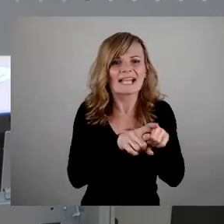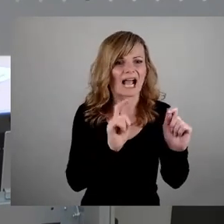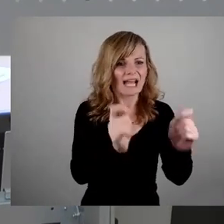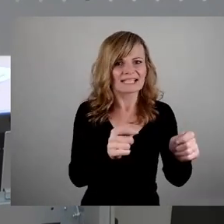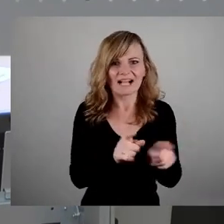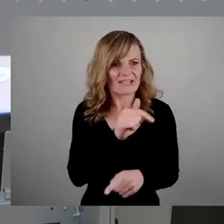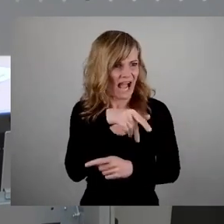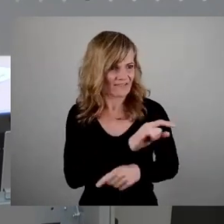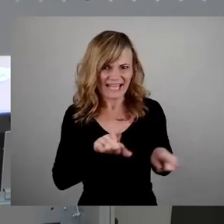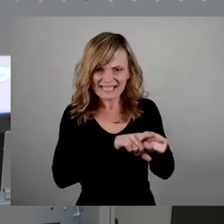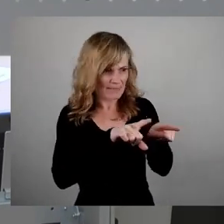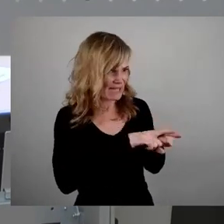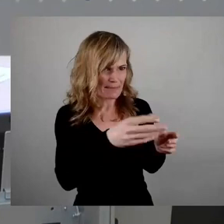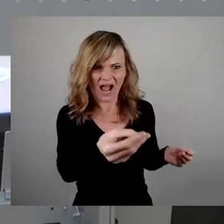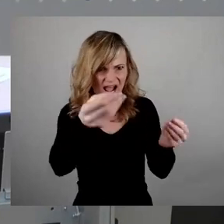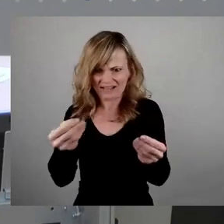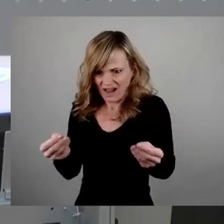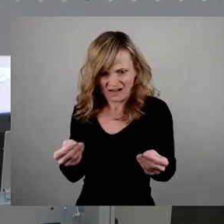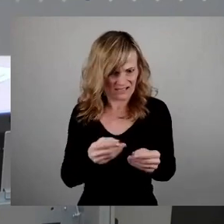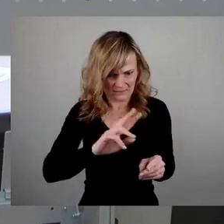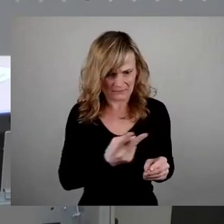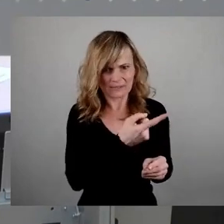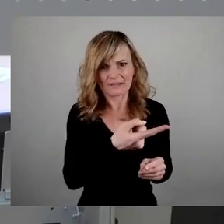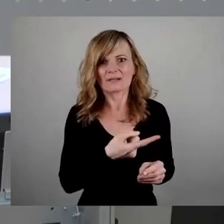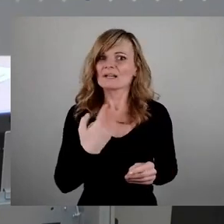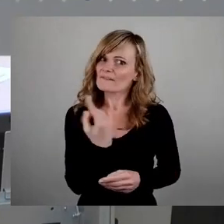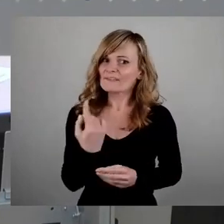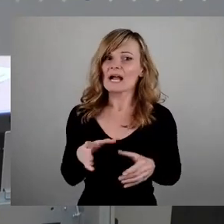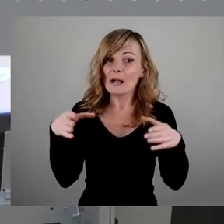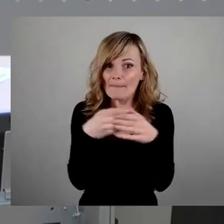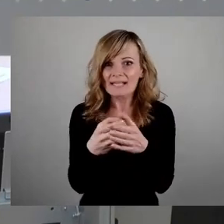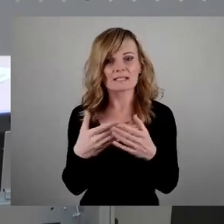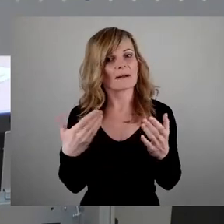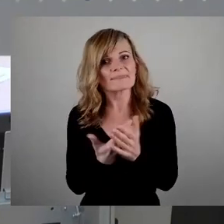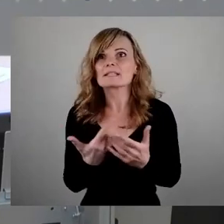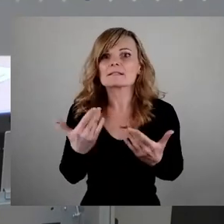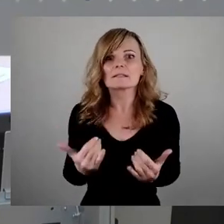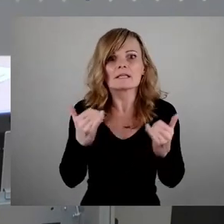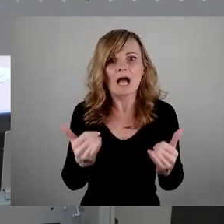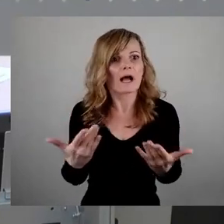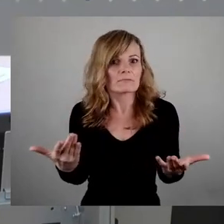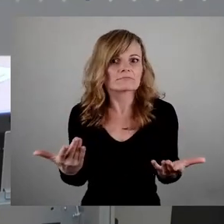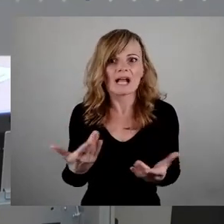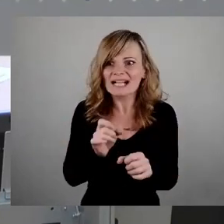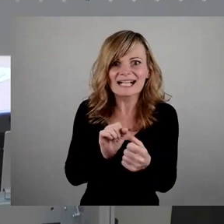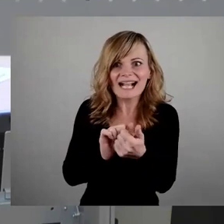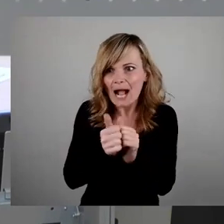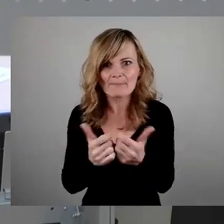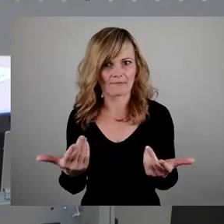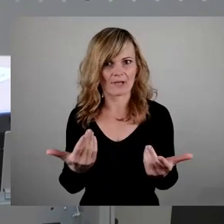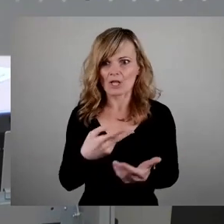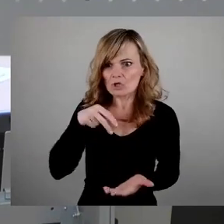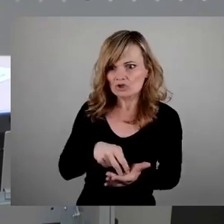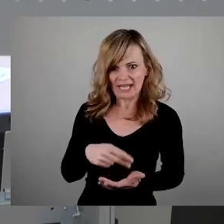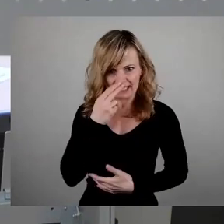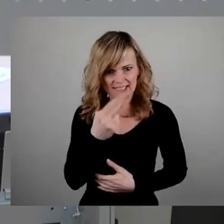hier einreichen würde, sondern wenn wir hier gemeinsam diesen, ja, es ist mittlerweile ein Kampf, ja, wenn man da steht und man sieht,